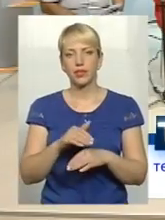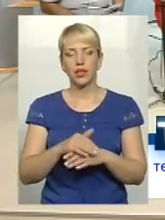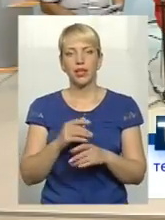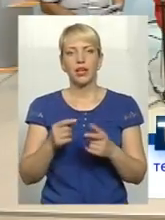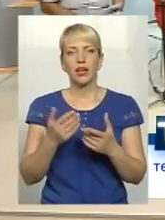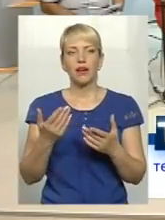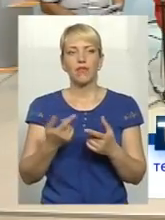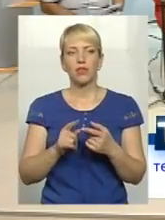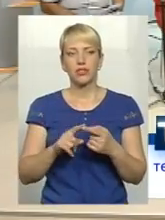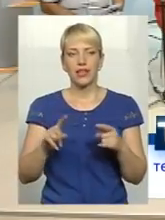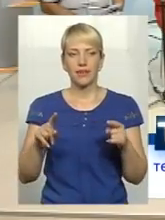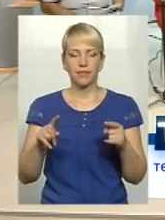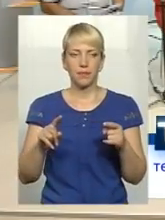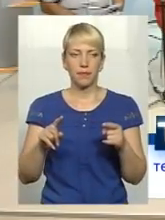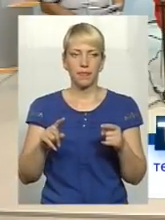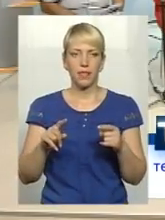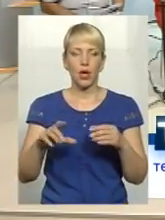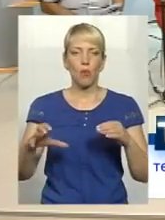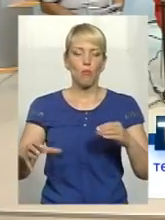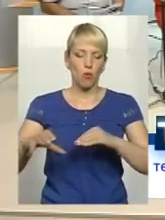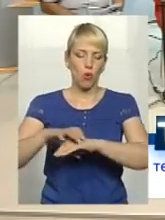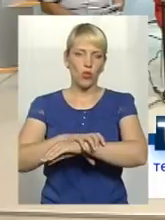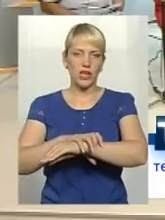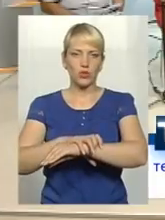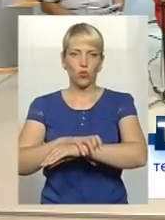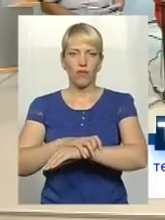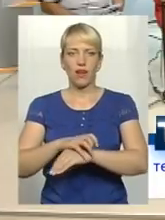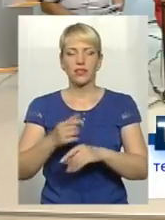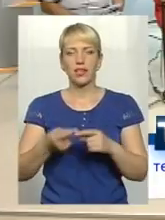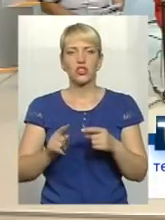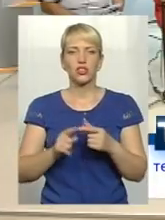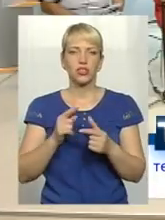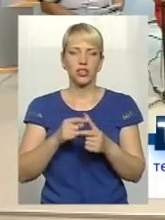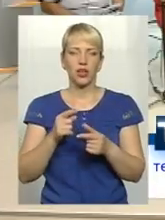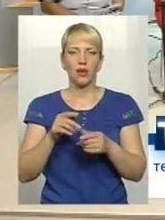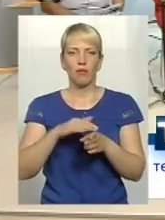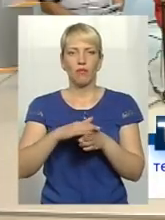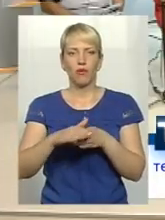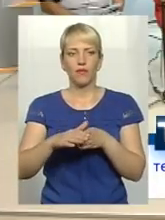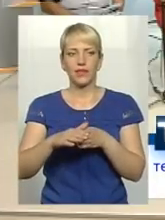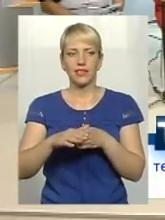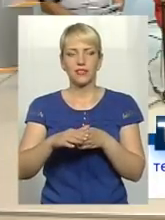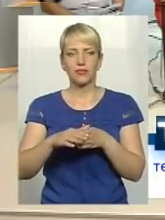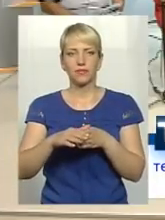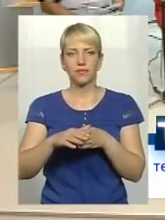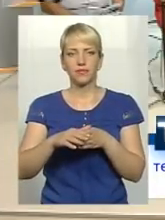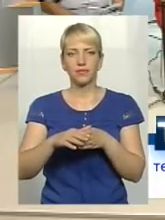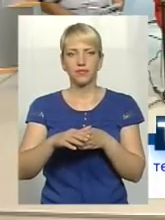тобто, не так я хотів сказати, протезування зараз, чи воно повністю за